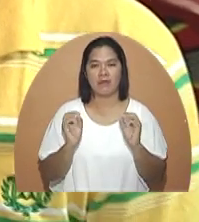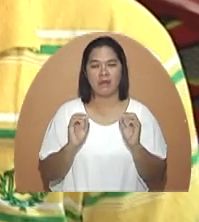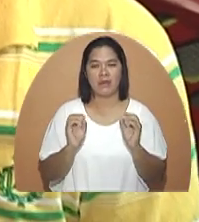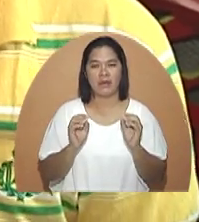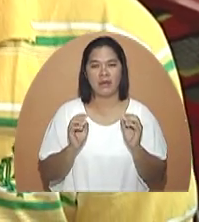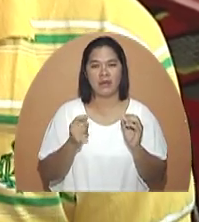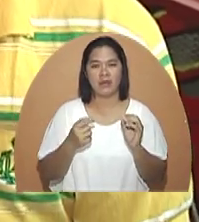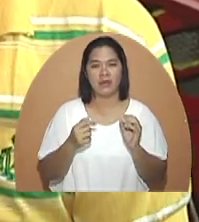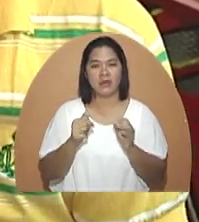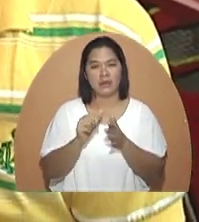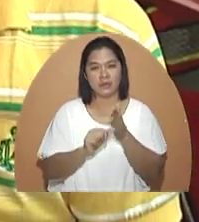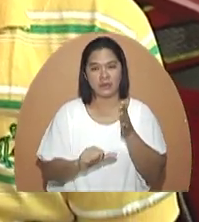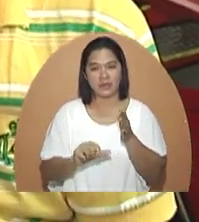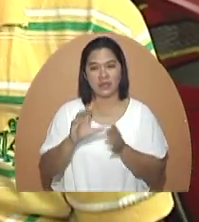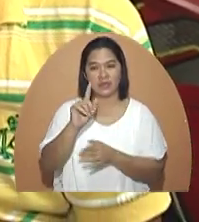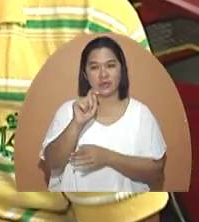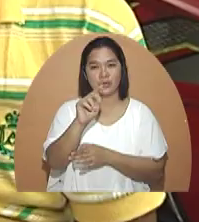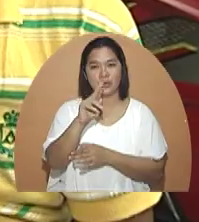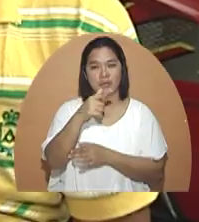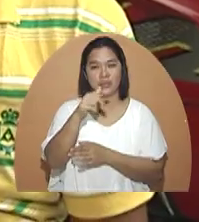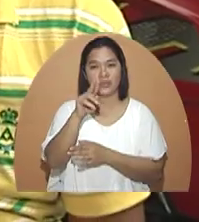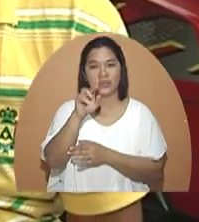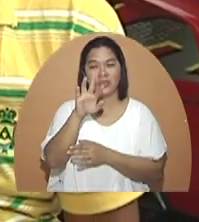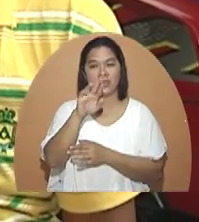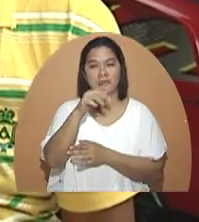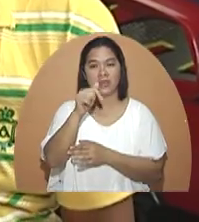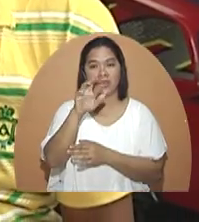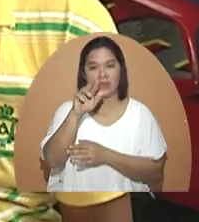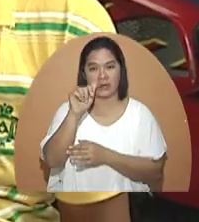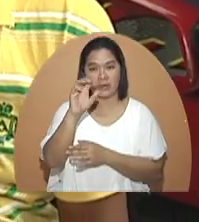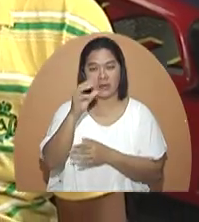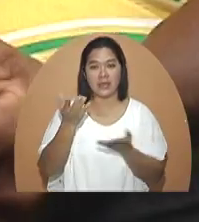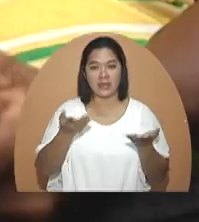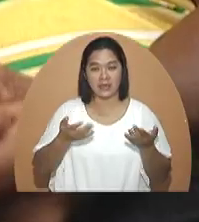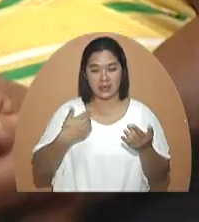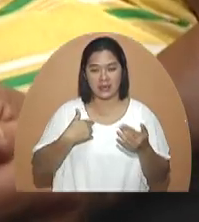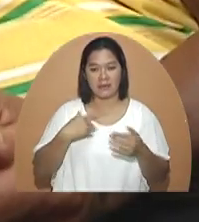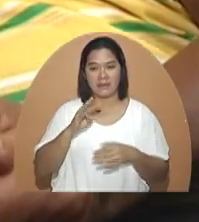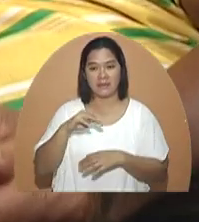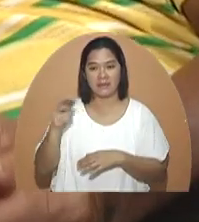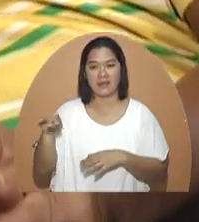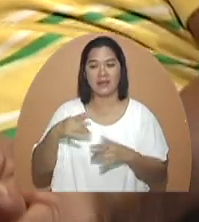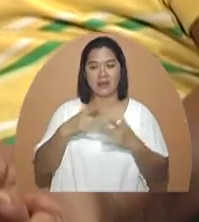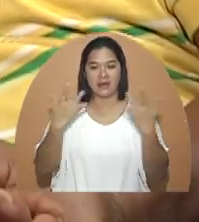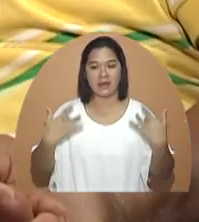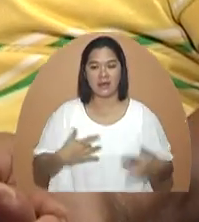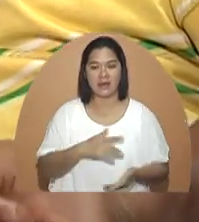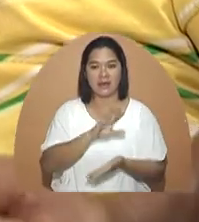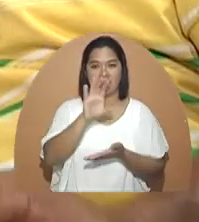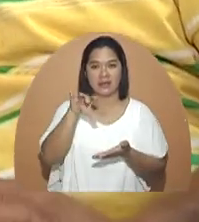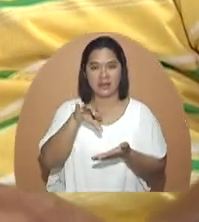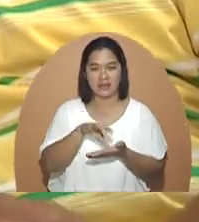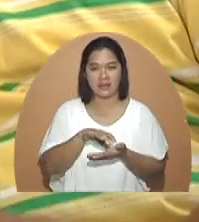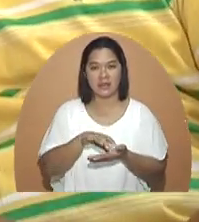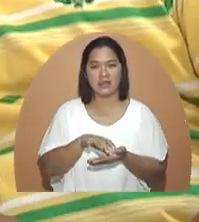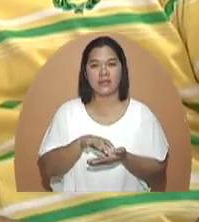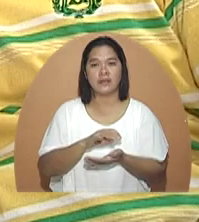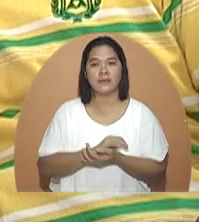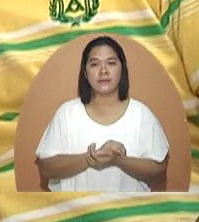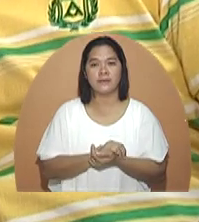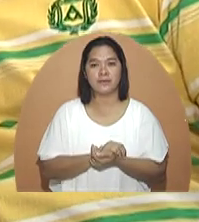Eh wala daw operasyon sa Tuguega raw, ma'am, dito sa Maynila. Sa heart center lang, sabi po nila, ma'am.